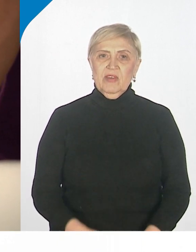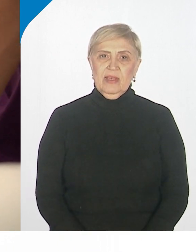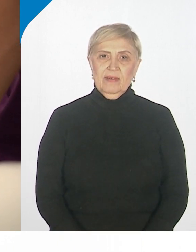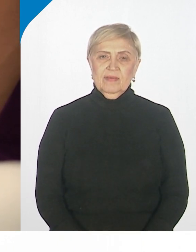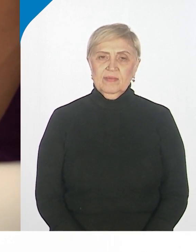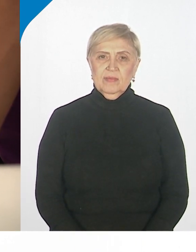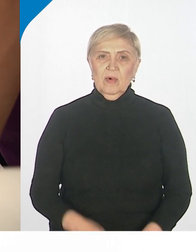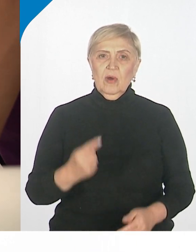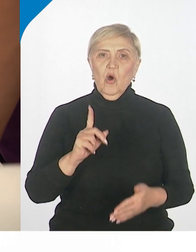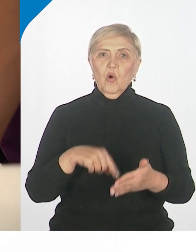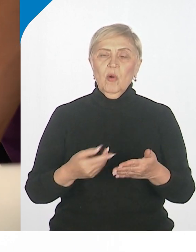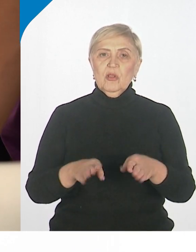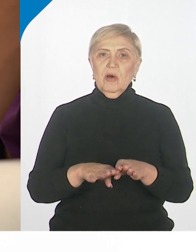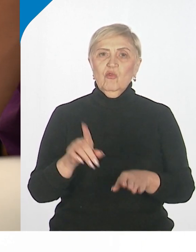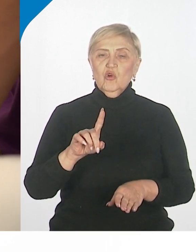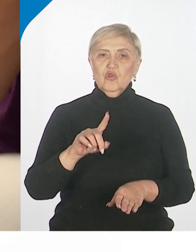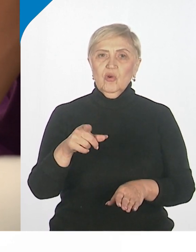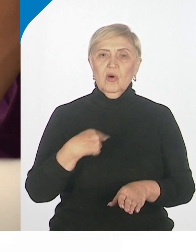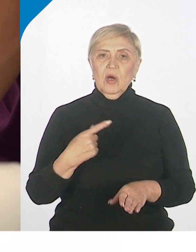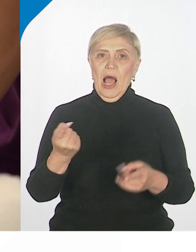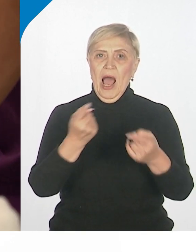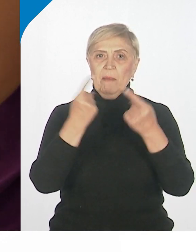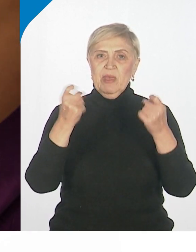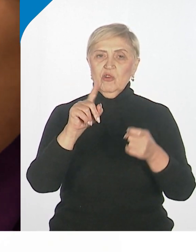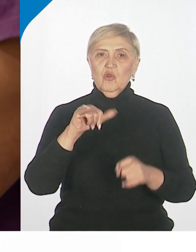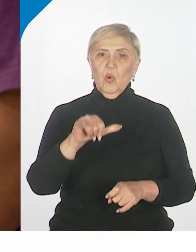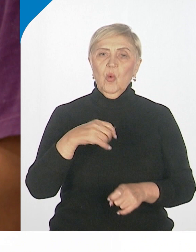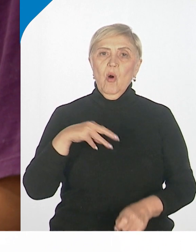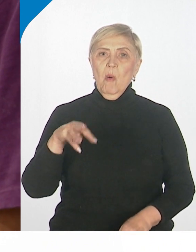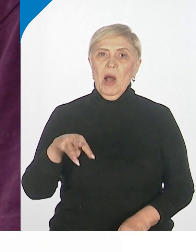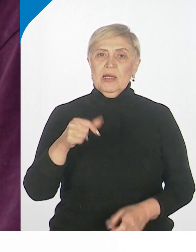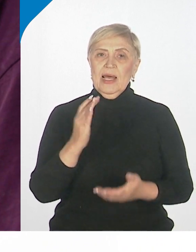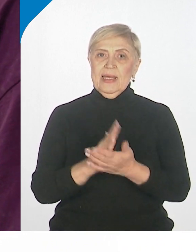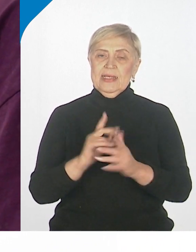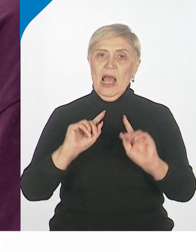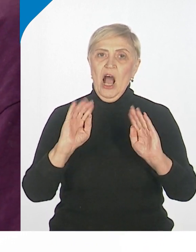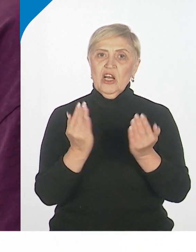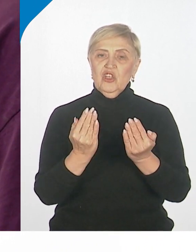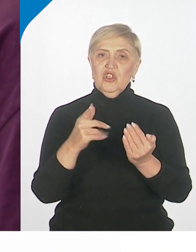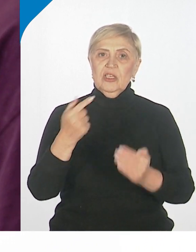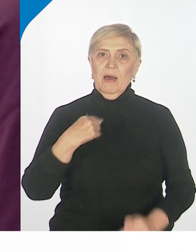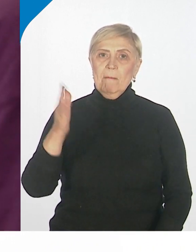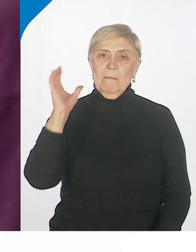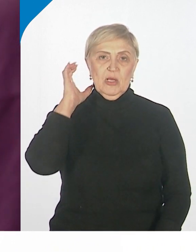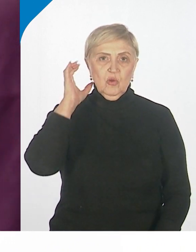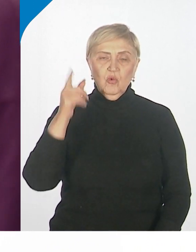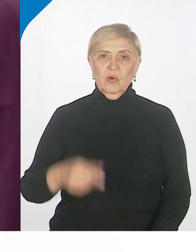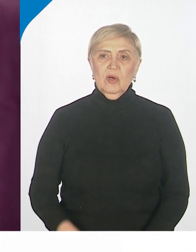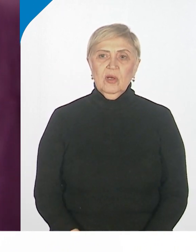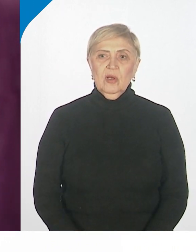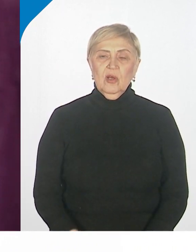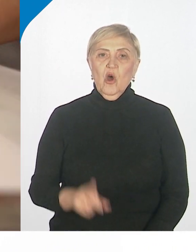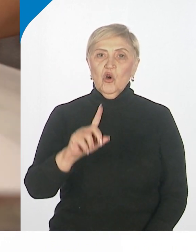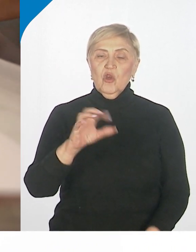кроме того что объявить о том что у Макса есть ограничения по слуху поэтому если вы хотите чтобы в